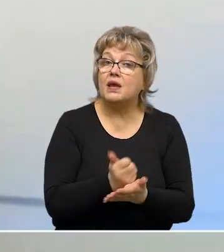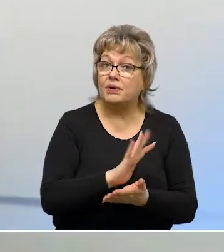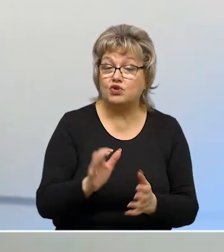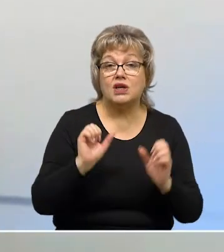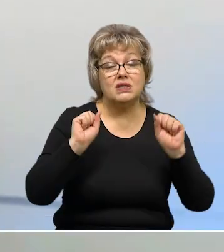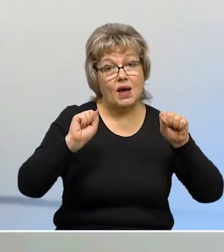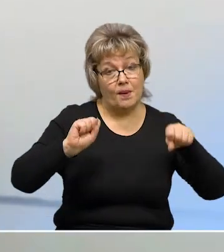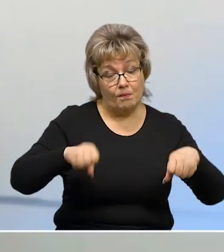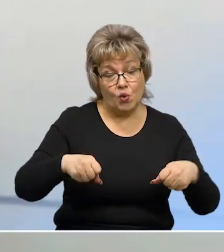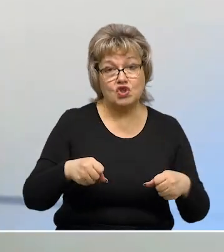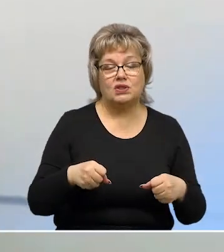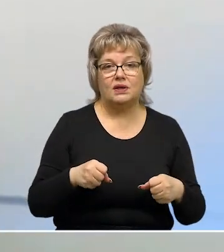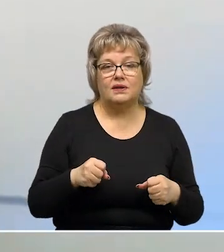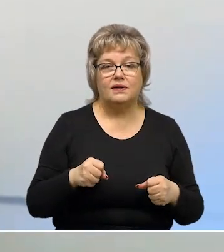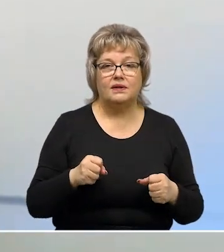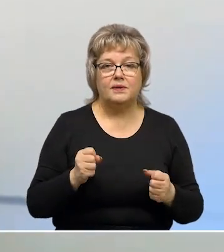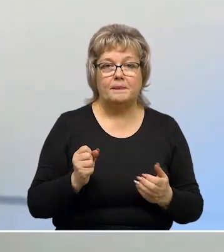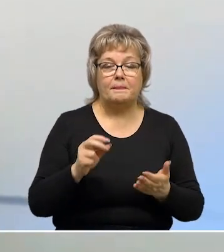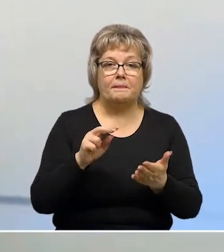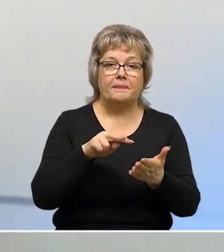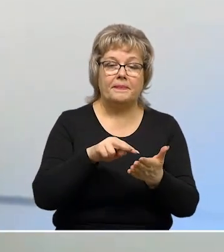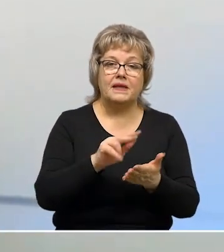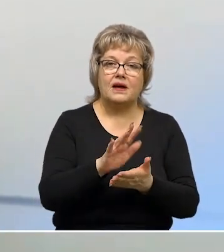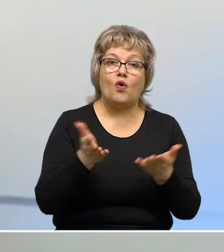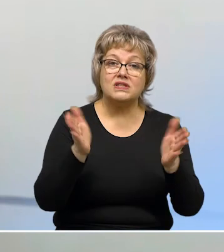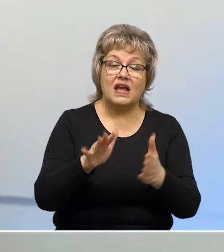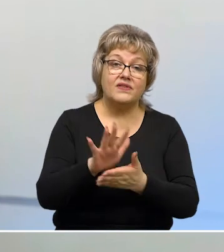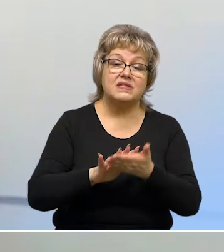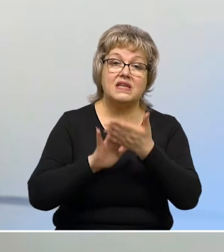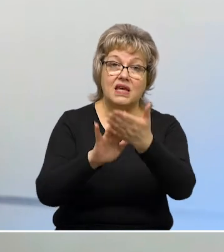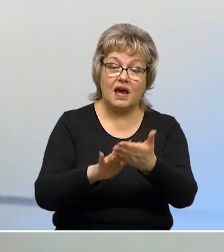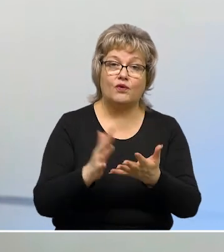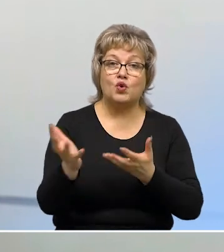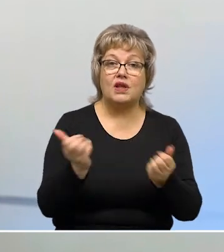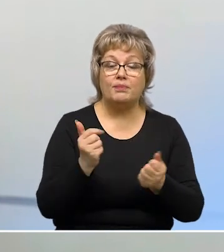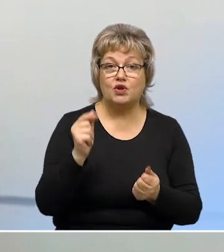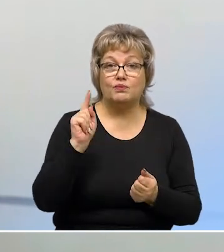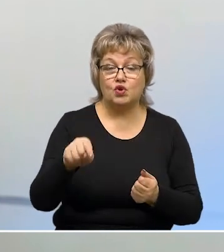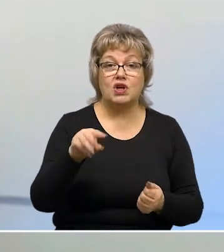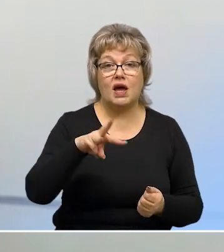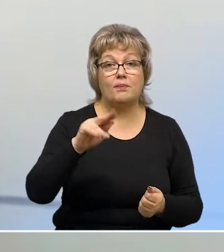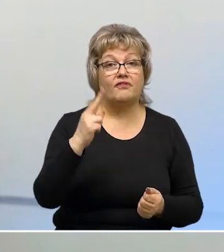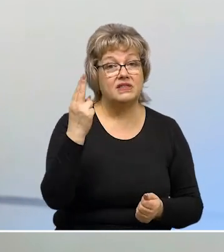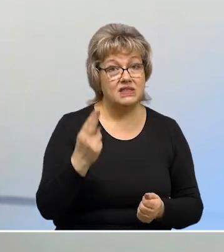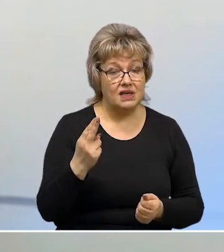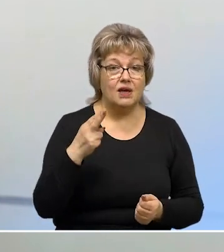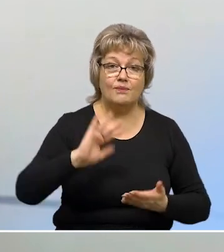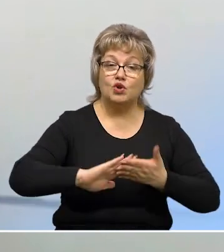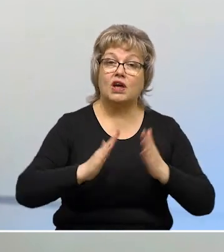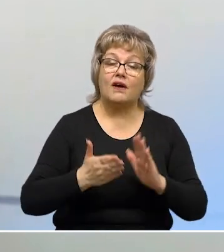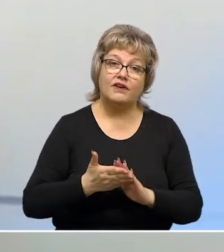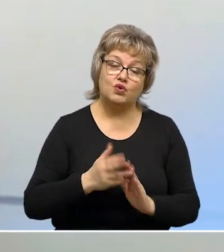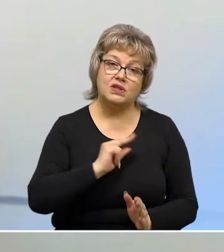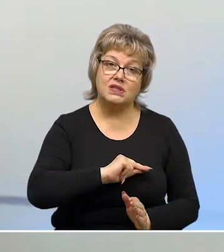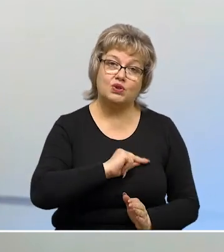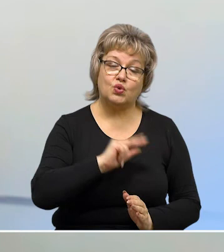не получается, ну, можно стать заявкой на прием в то же МФЦ и по